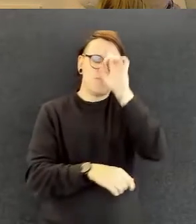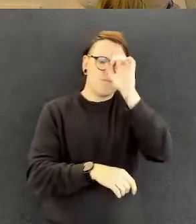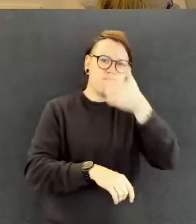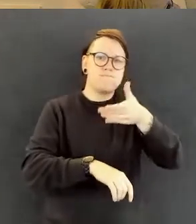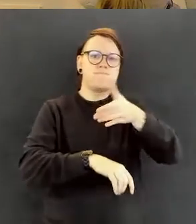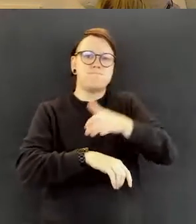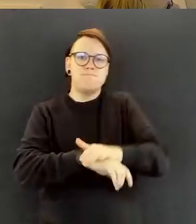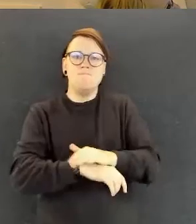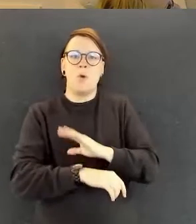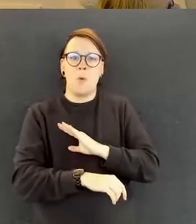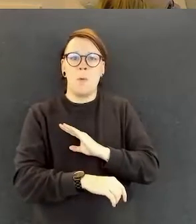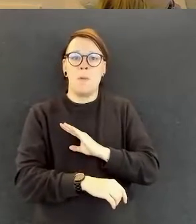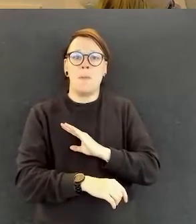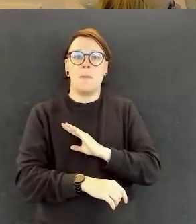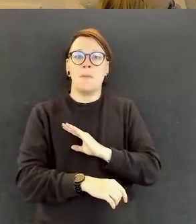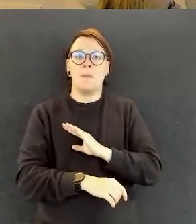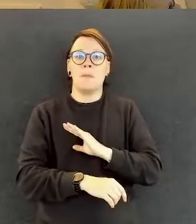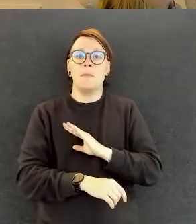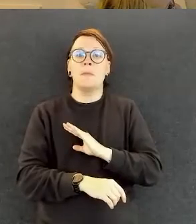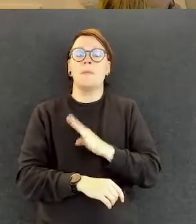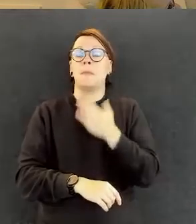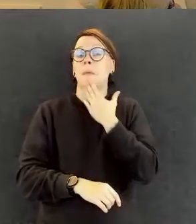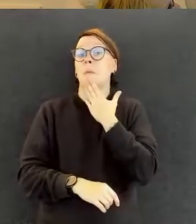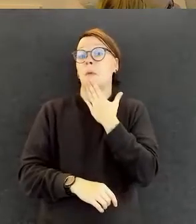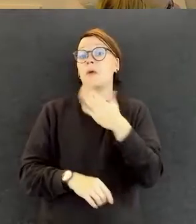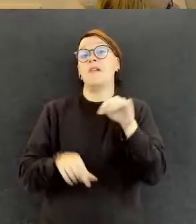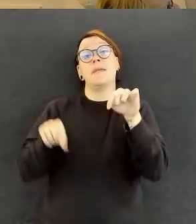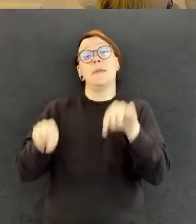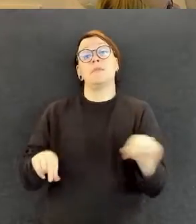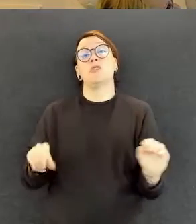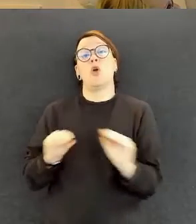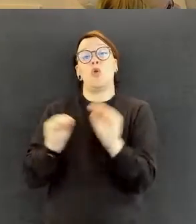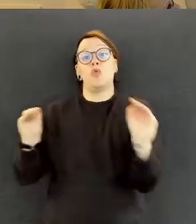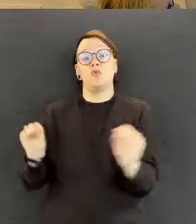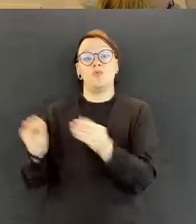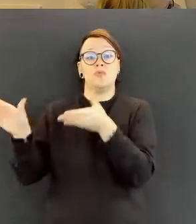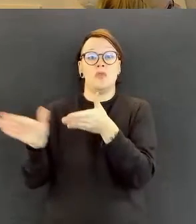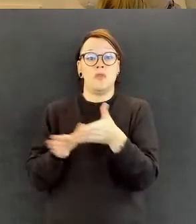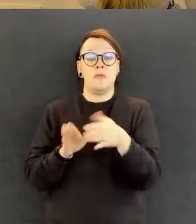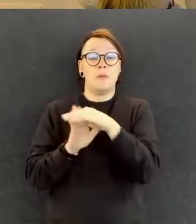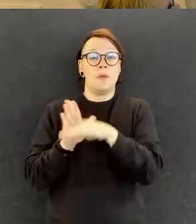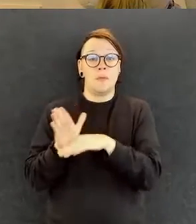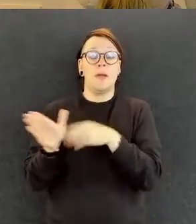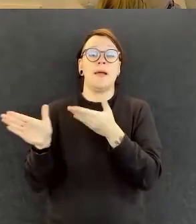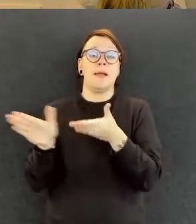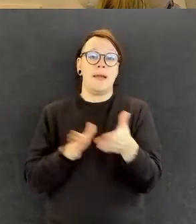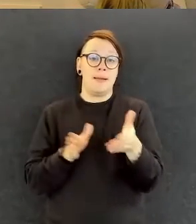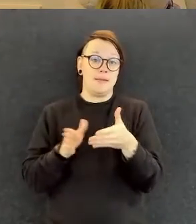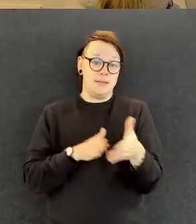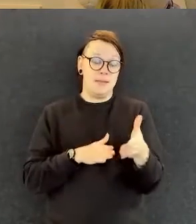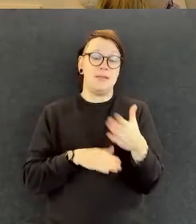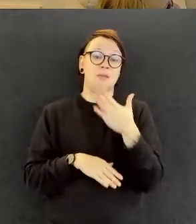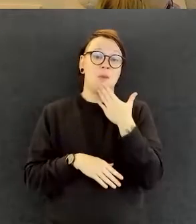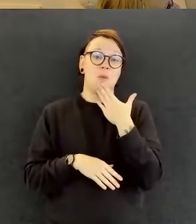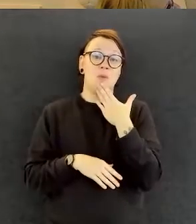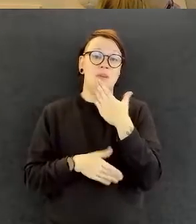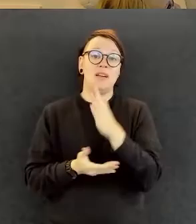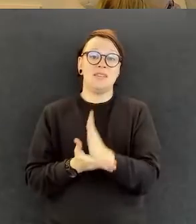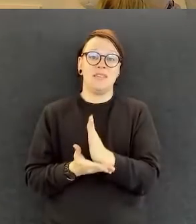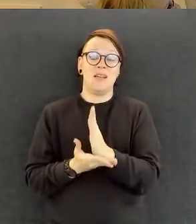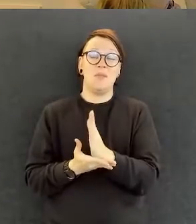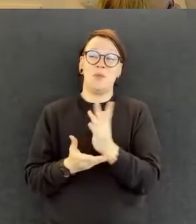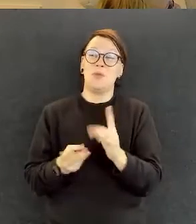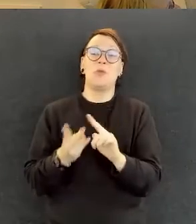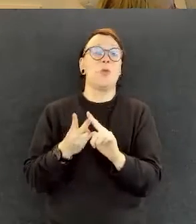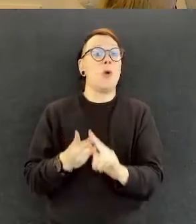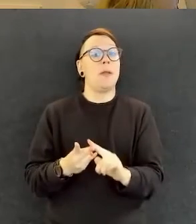hyvä, että tällaista koulutusohjelmaa kuin tämä Paralympiakomitea ollaan jo toista